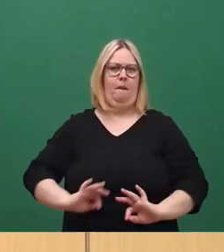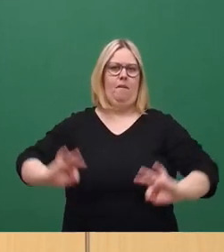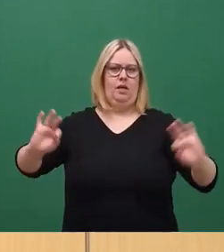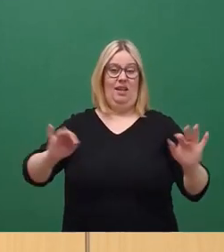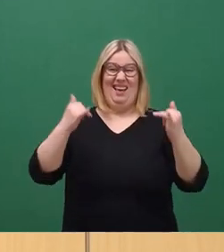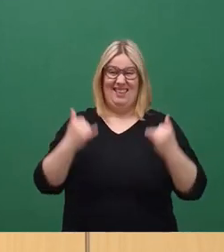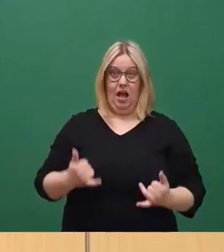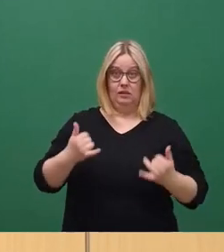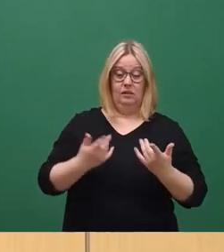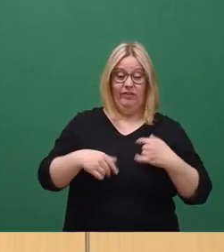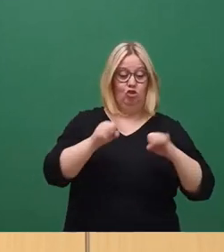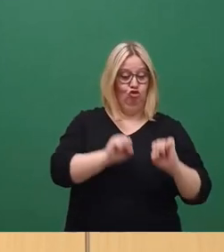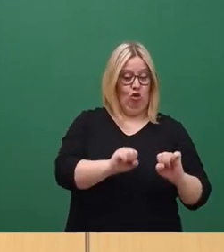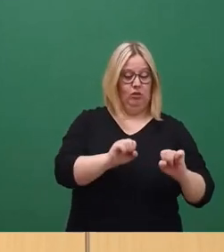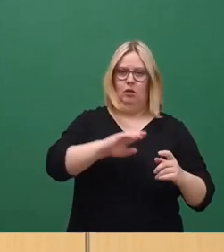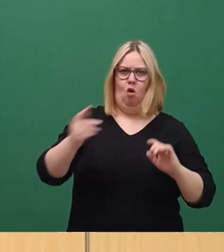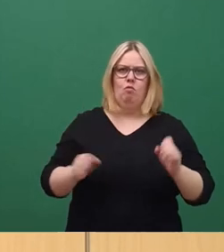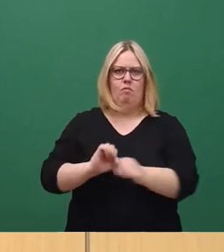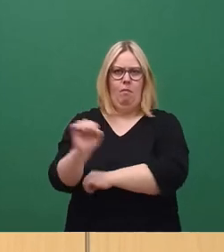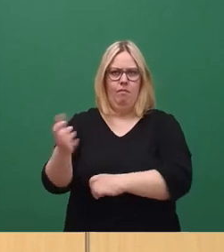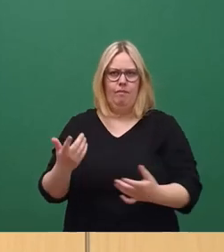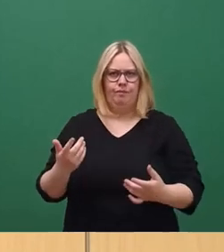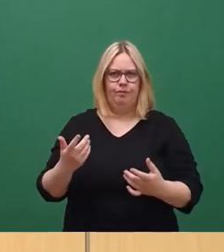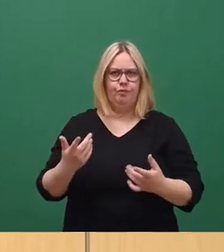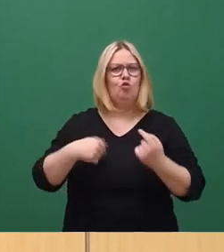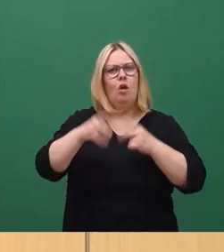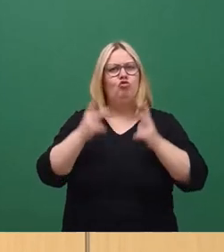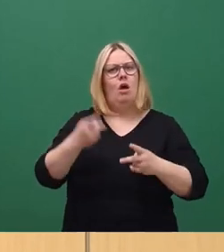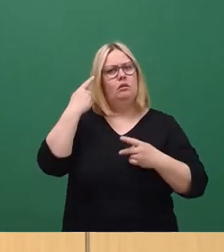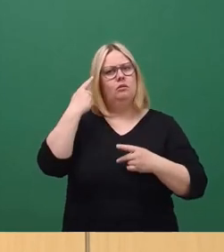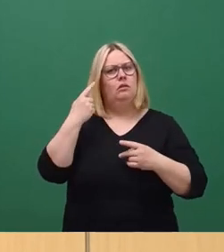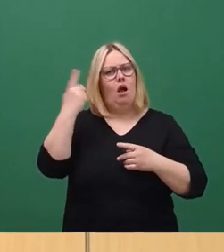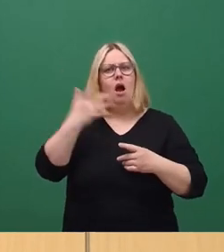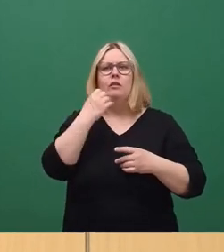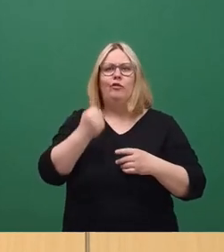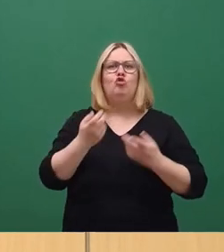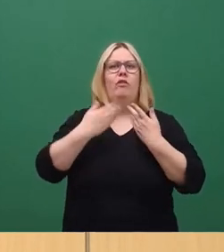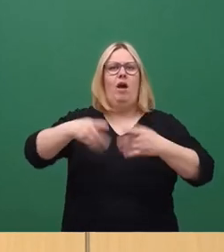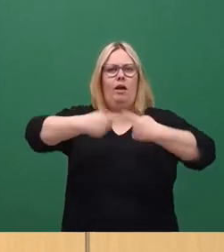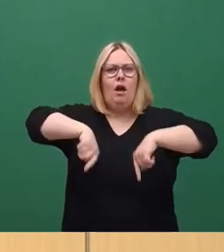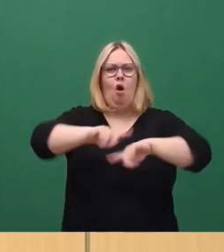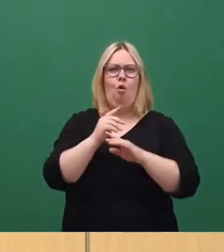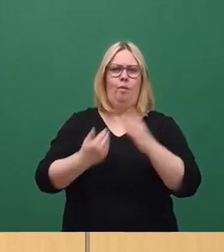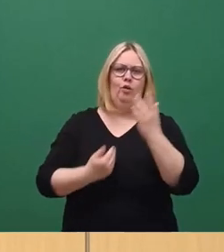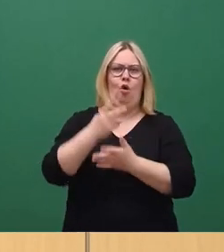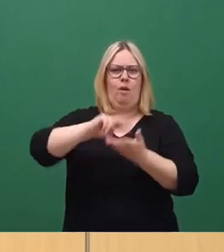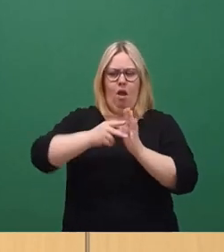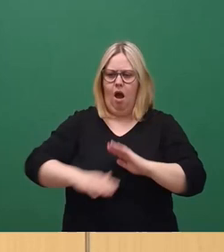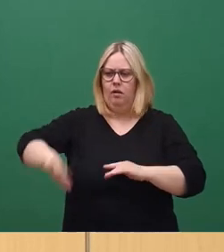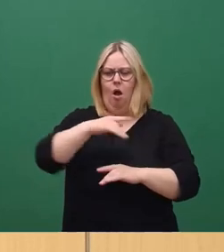unter Schutzstellung genauso torpediert, wie die vom Stadtrat beabsichtigte freiraumplanerische Neugestaltung des Areals.